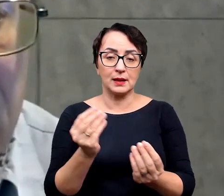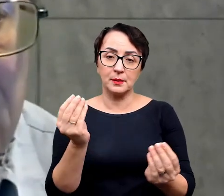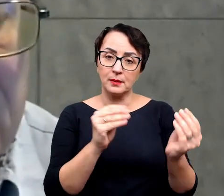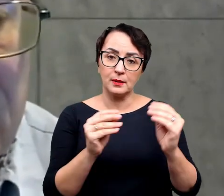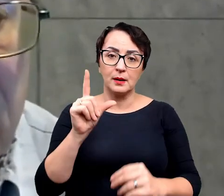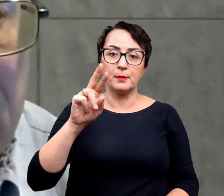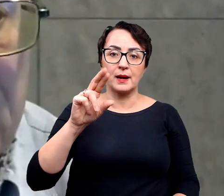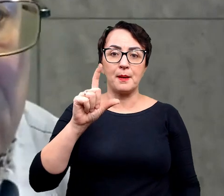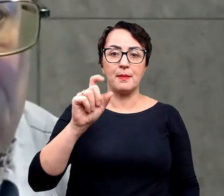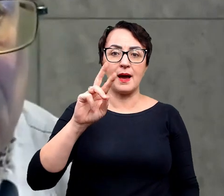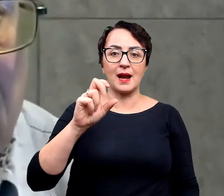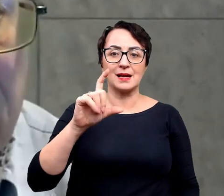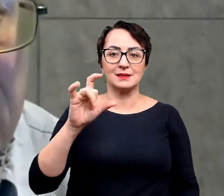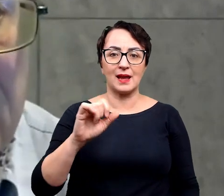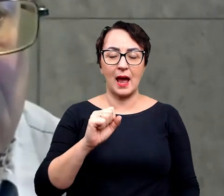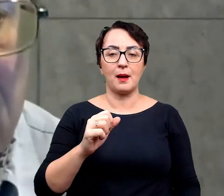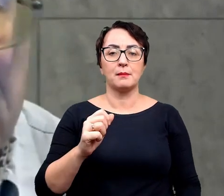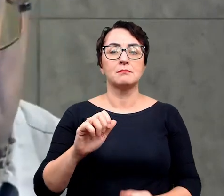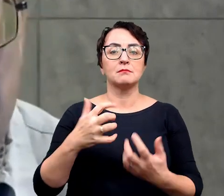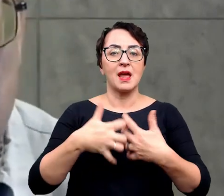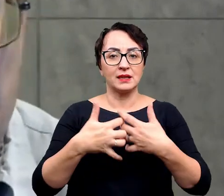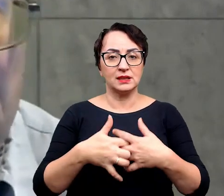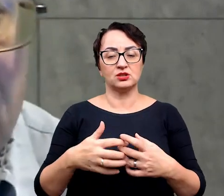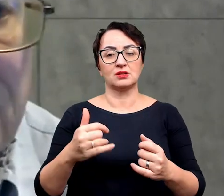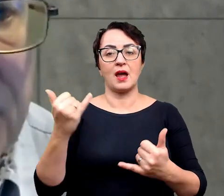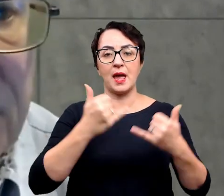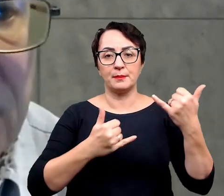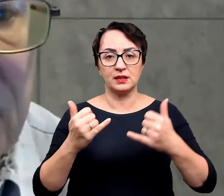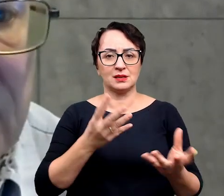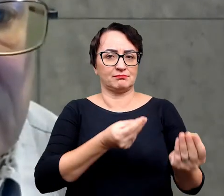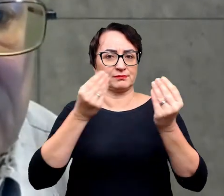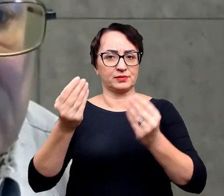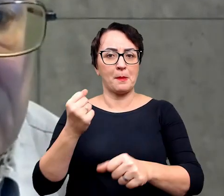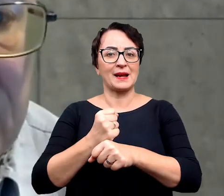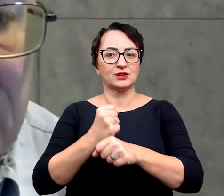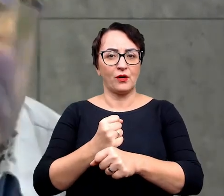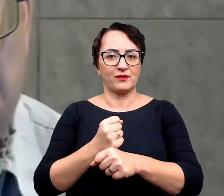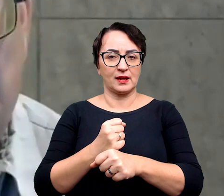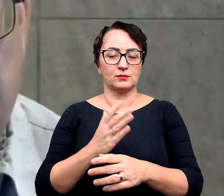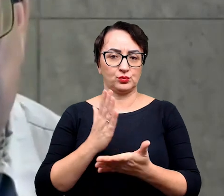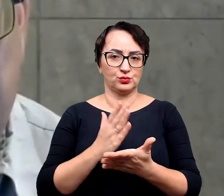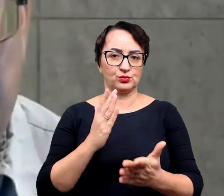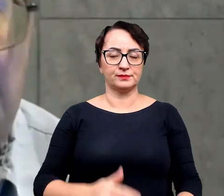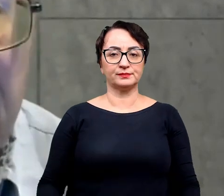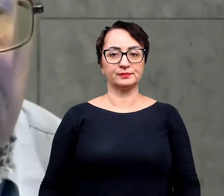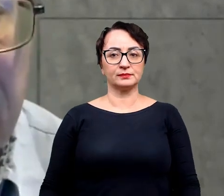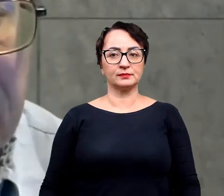preparować mechanicznie, ewentualnie fizycznie już w pracowni. No w ten sposób.